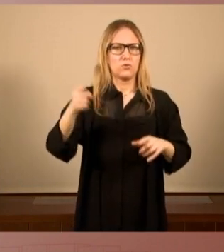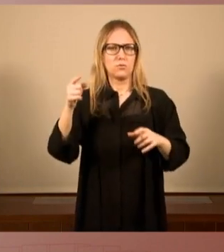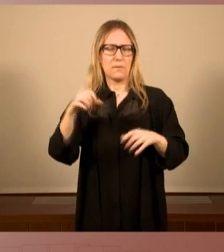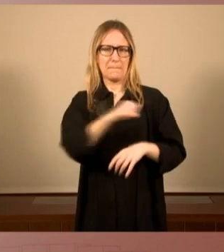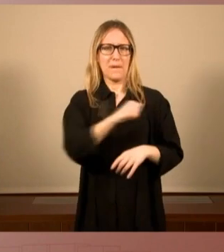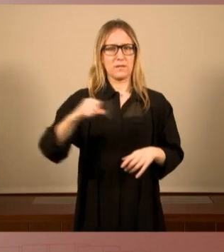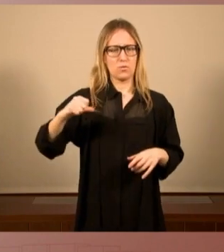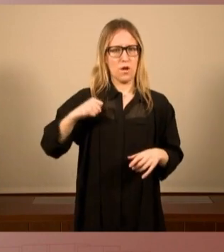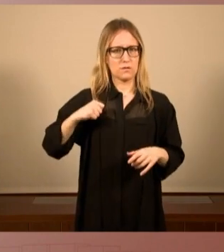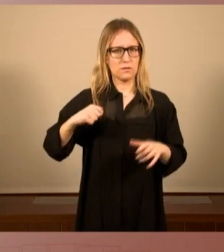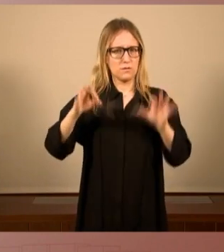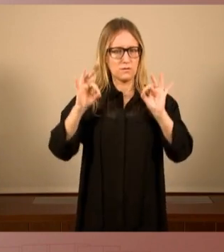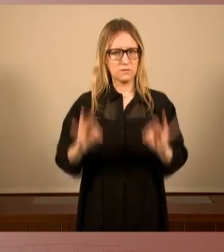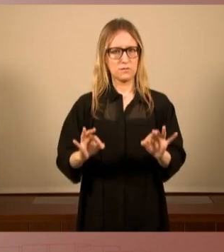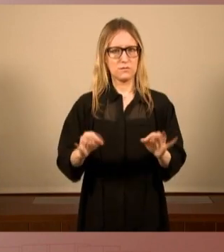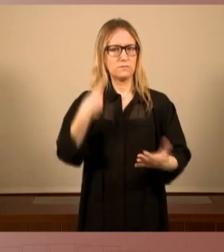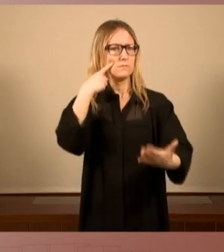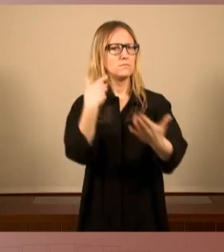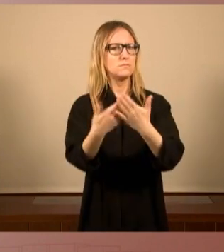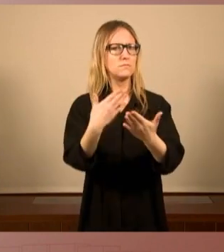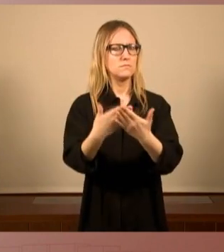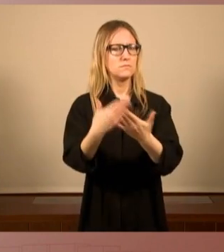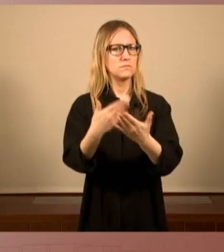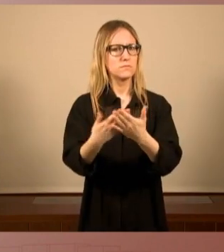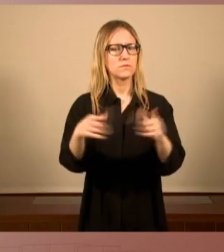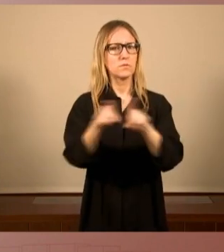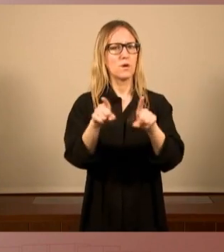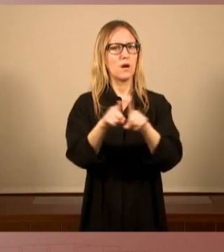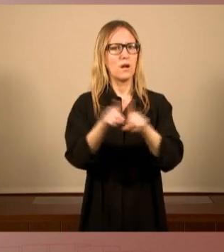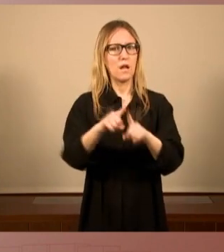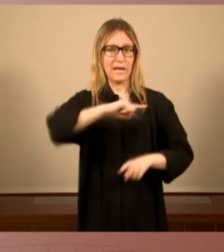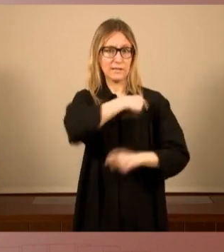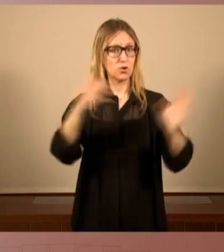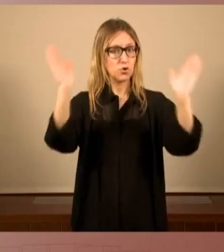particulars que no es demostrin lesions.